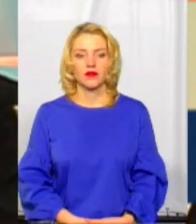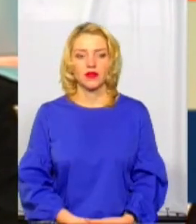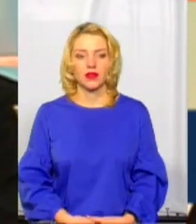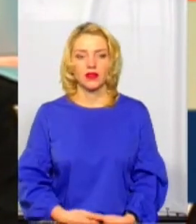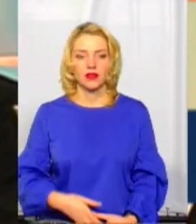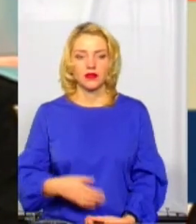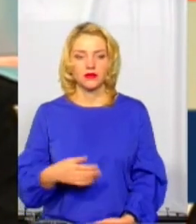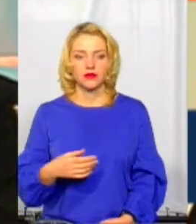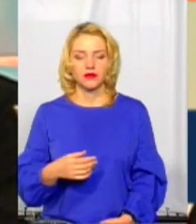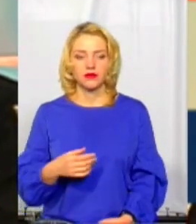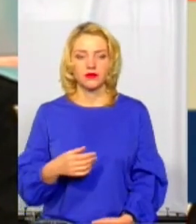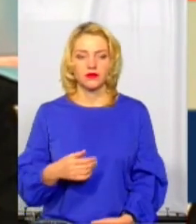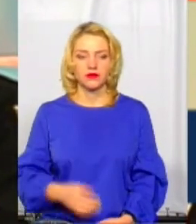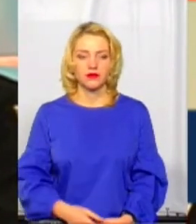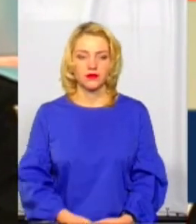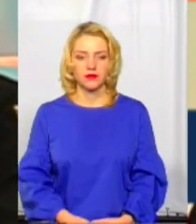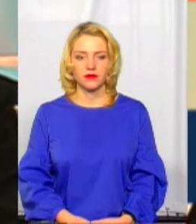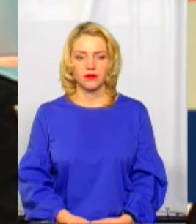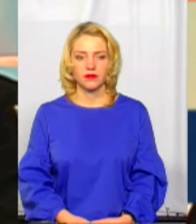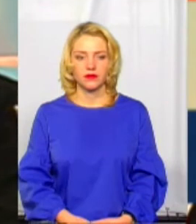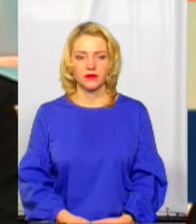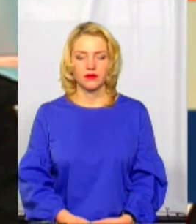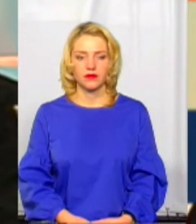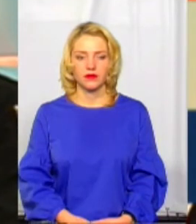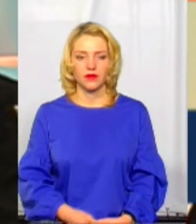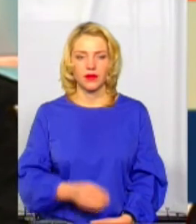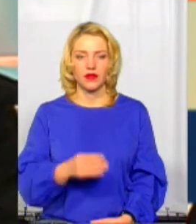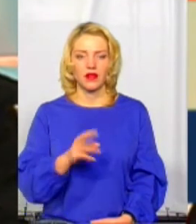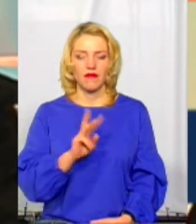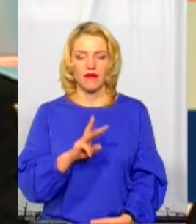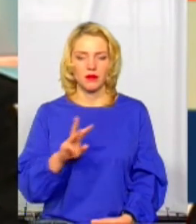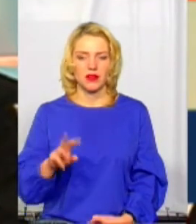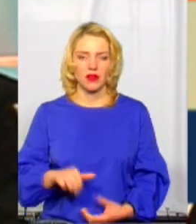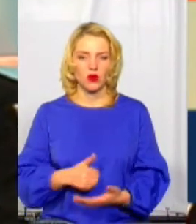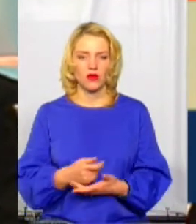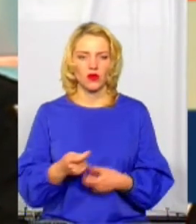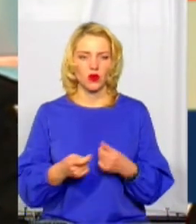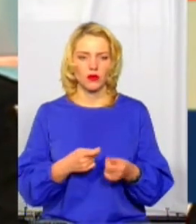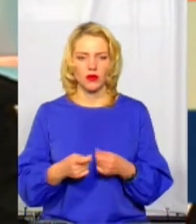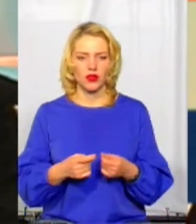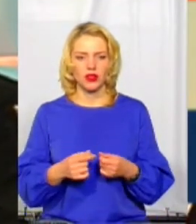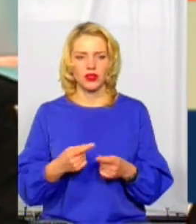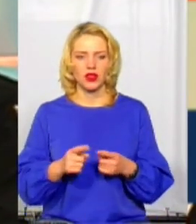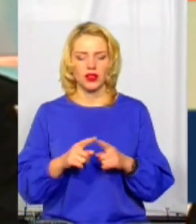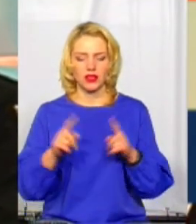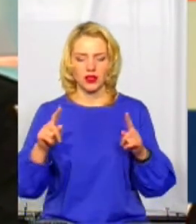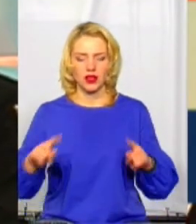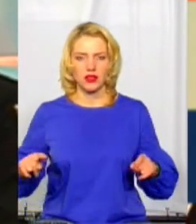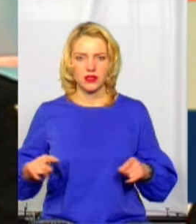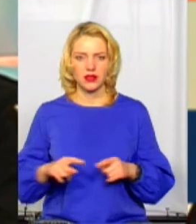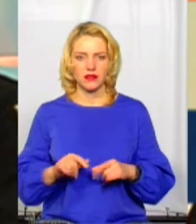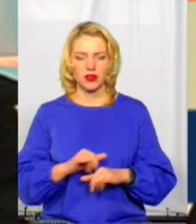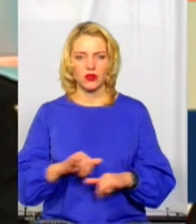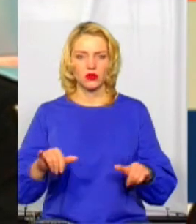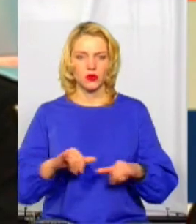як і через наш веб-сайт головного управління, так і листівки розповсюджуються. Під час